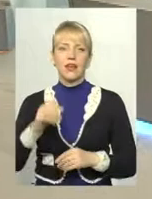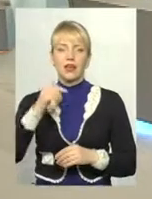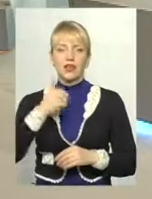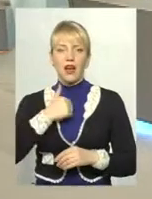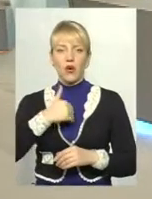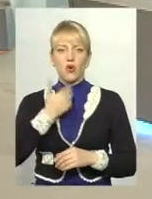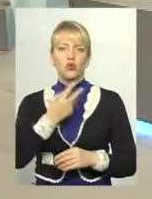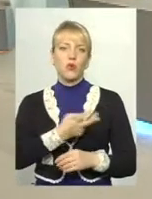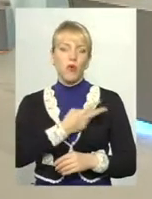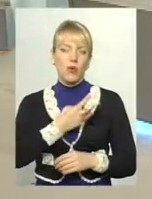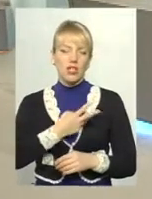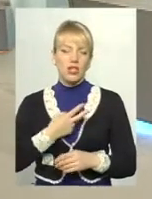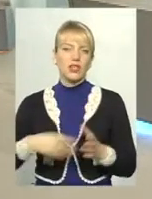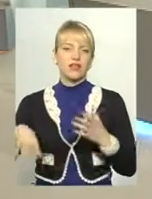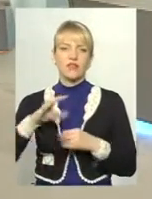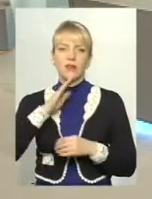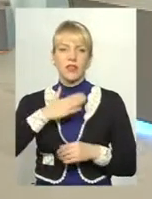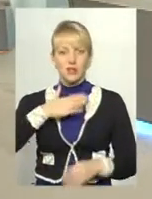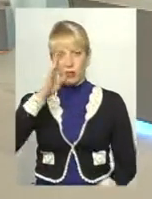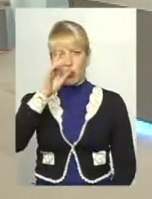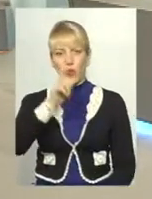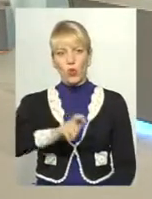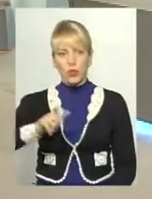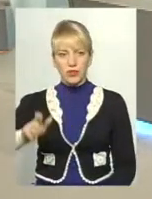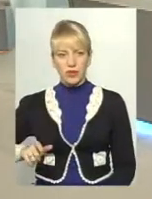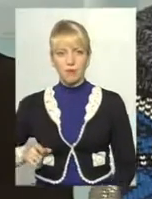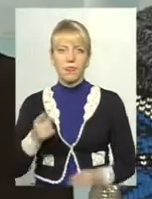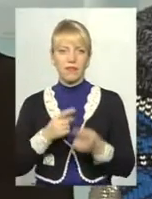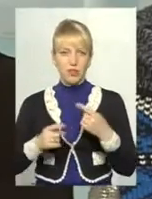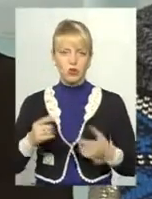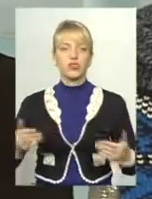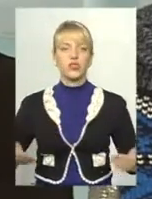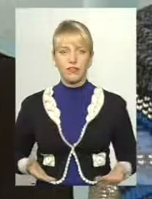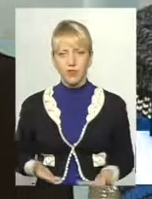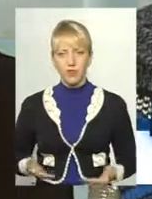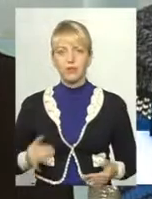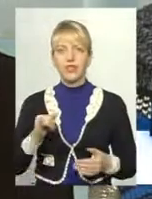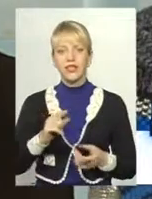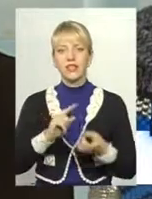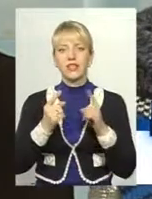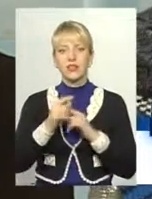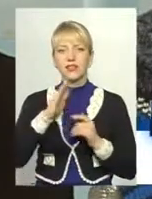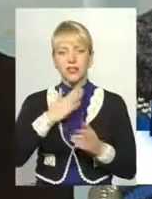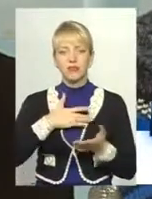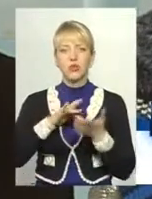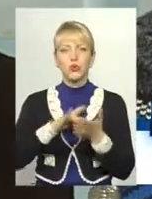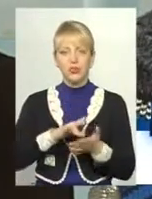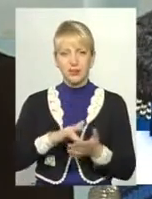побажати всім нашим хлопцям вернутися живими і стати нашими туристами.